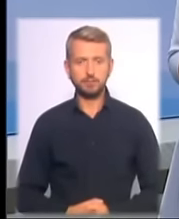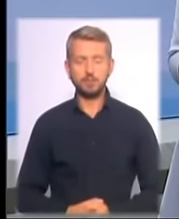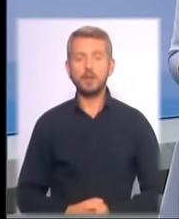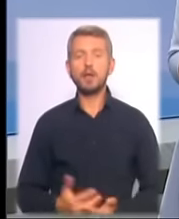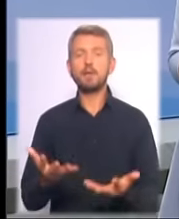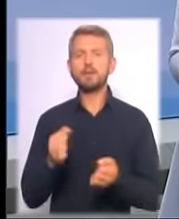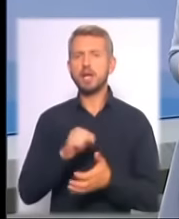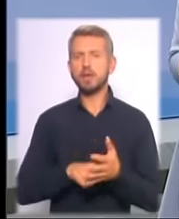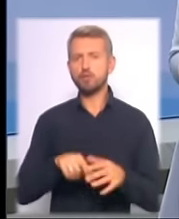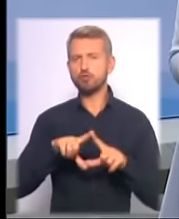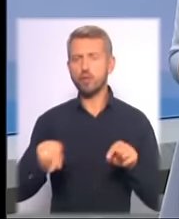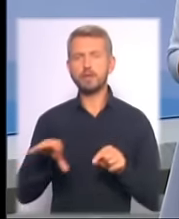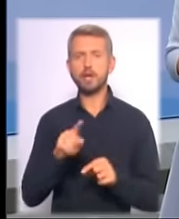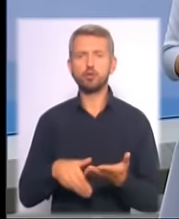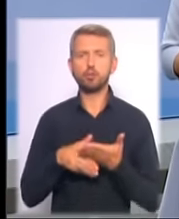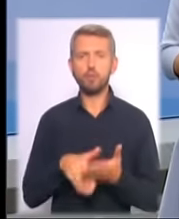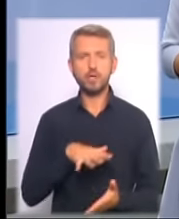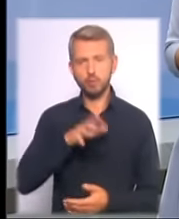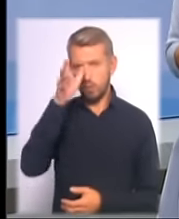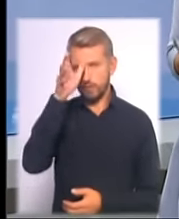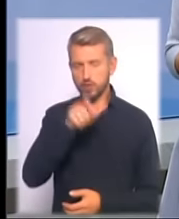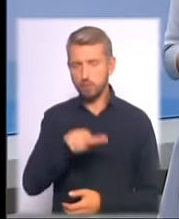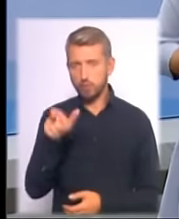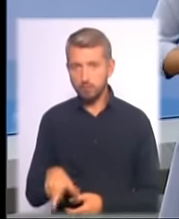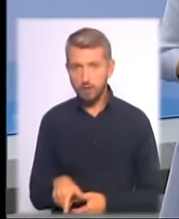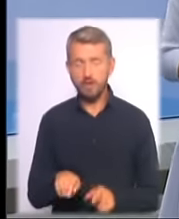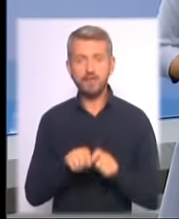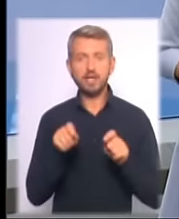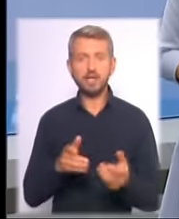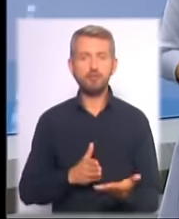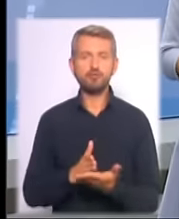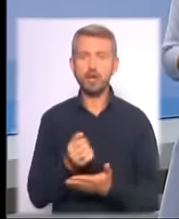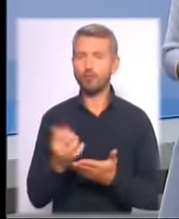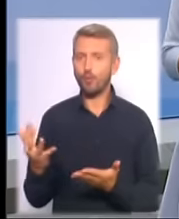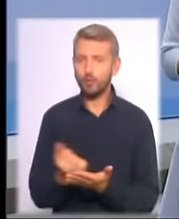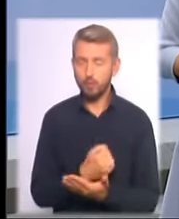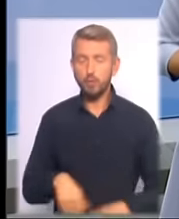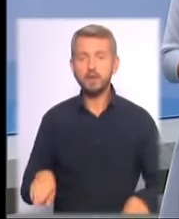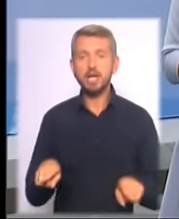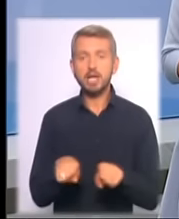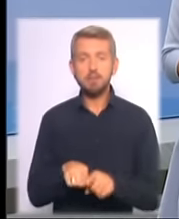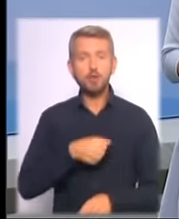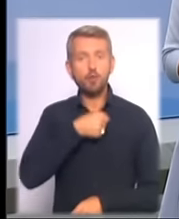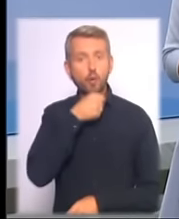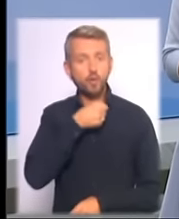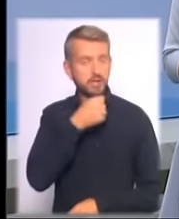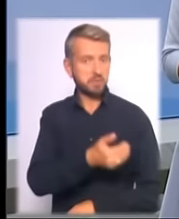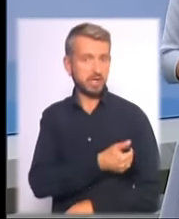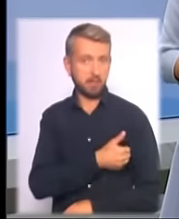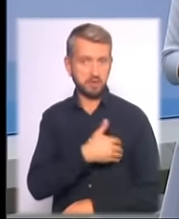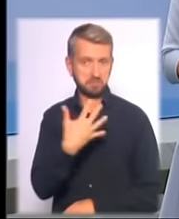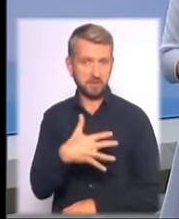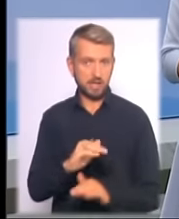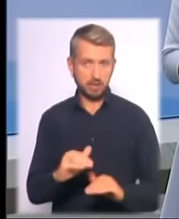від школи все, що допоможе стати освіченими людьми і відкрити шлях до успіху. З такими дорослими намірами півсотні